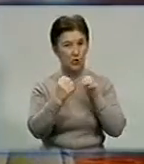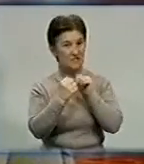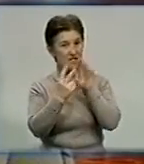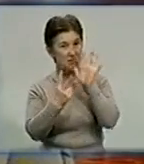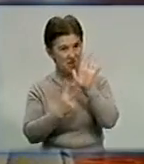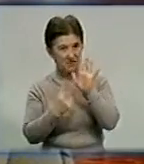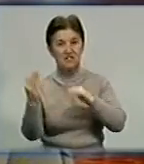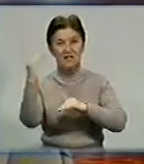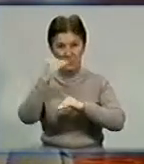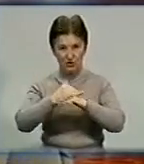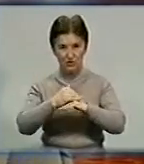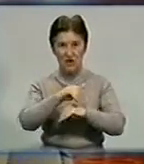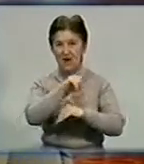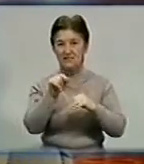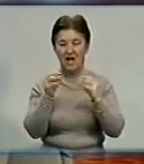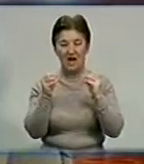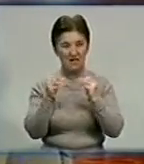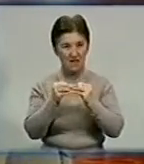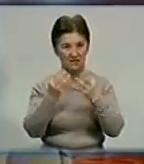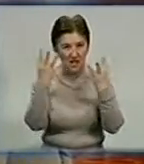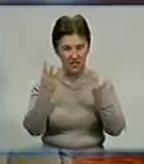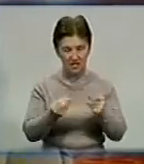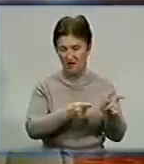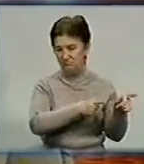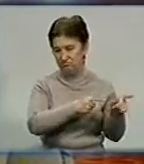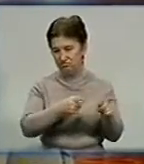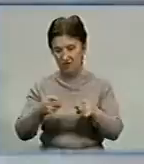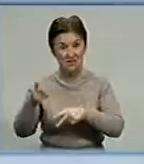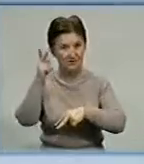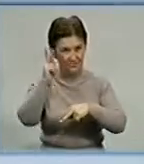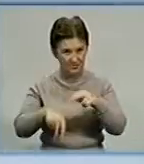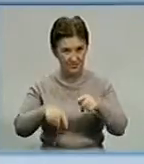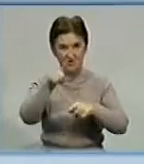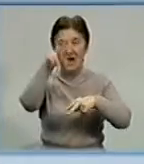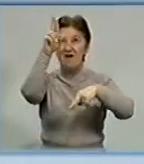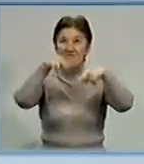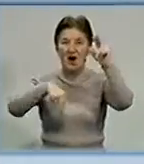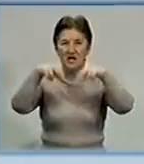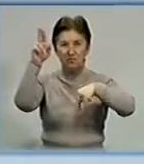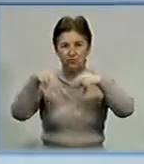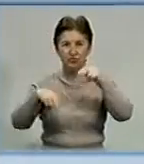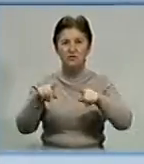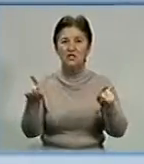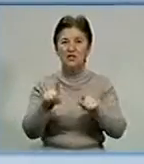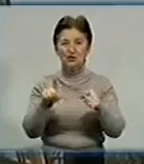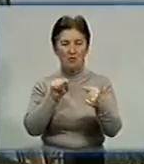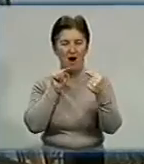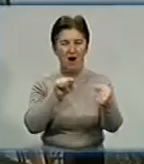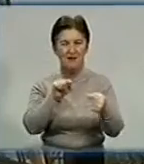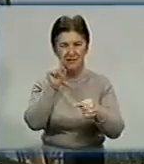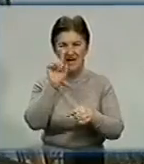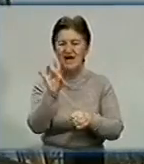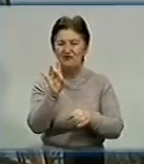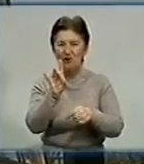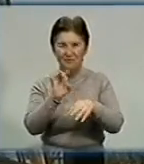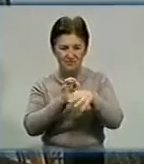Закінчити роботи планують за 10 днів, залежно від погодних умов. Фарбують конструкцію не для естетичного вигляду, а для антикорозійного захисту.